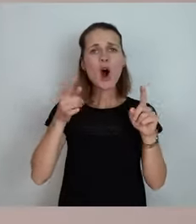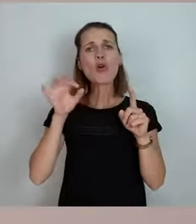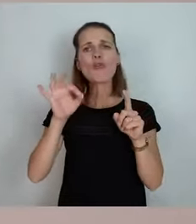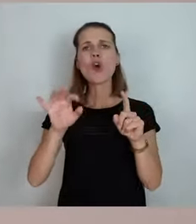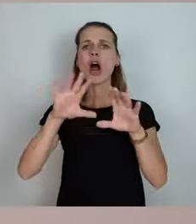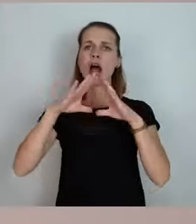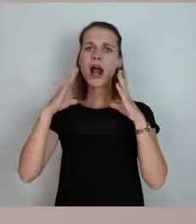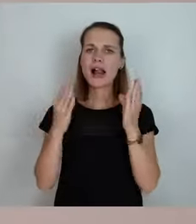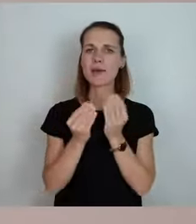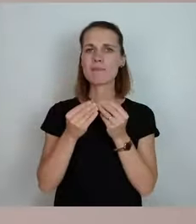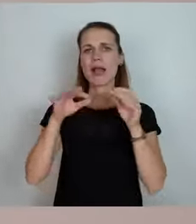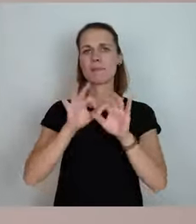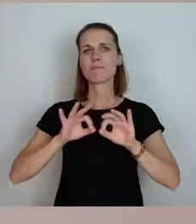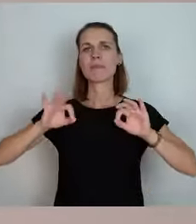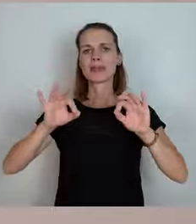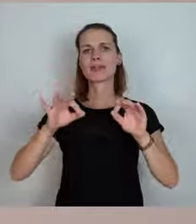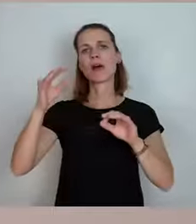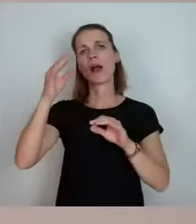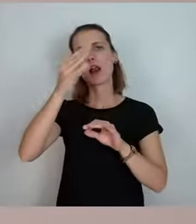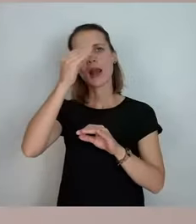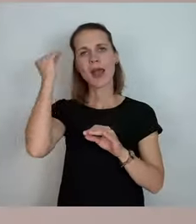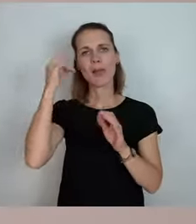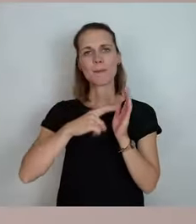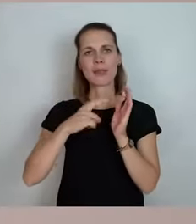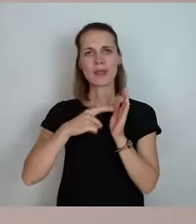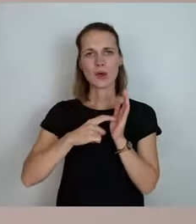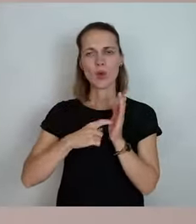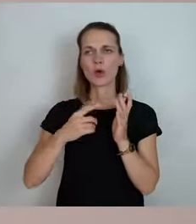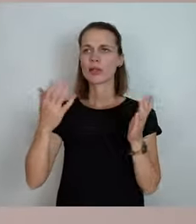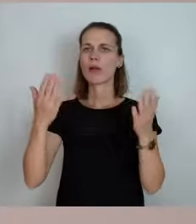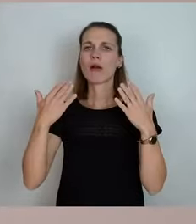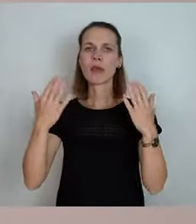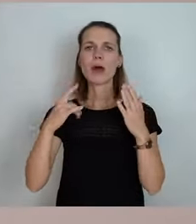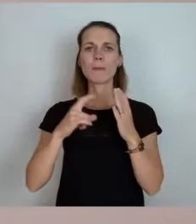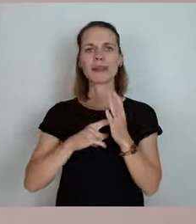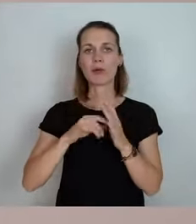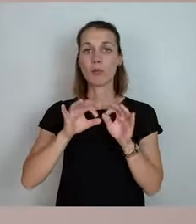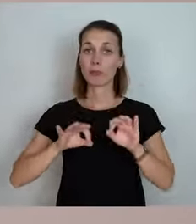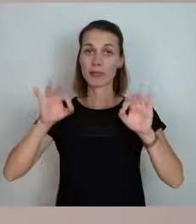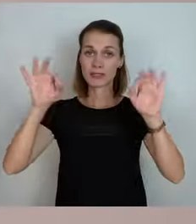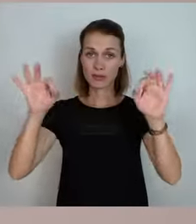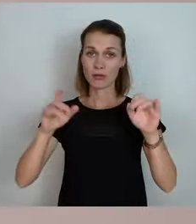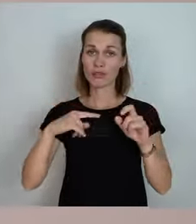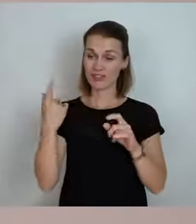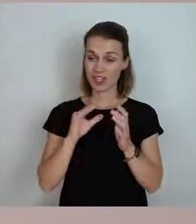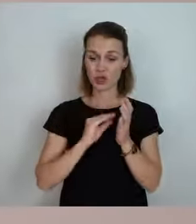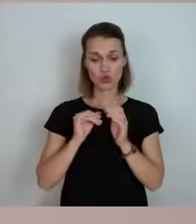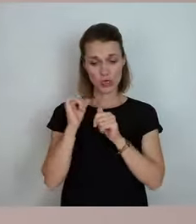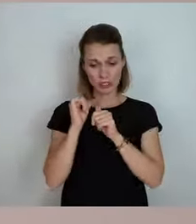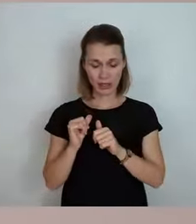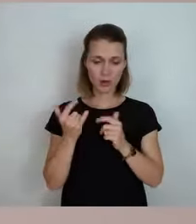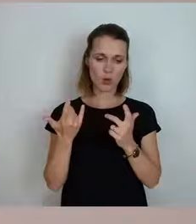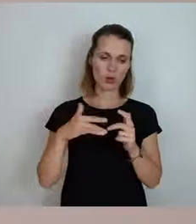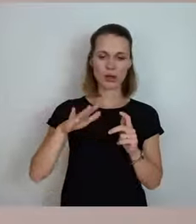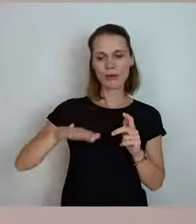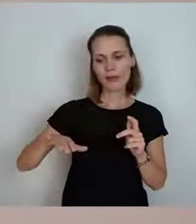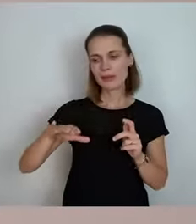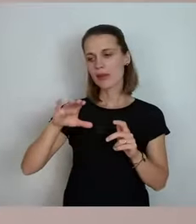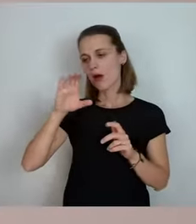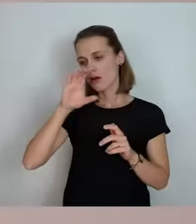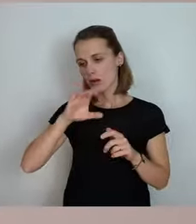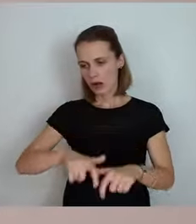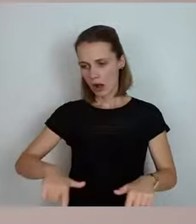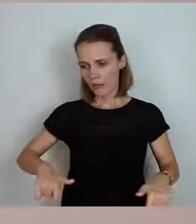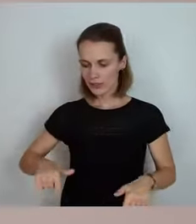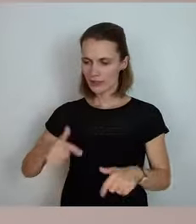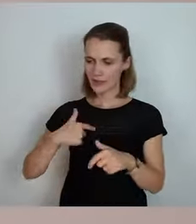Lernbedingungen oder Klimabedingungen in einem Raum. Und da kann ich Ihnen nur sagen, dass wir als Schulträger oder als Träger von Kindergärten und so weiter intensiv